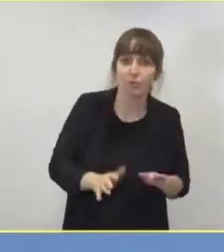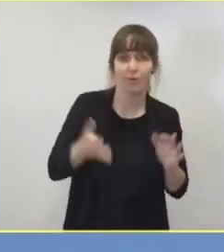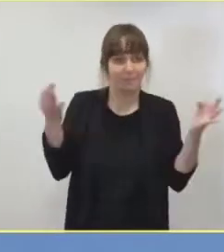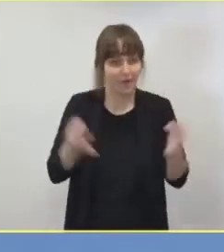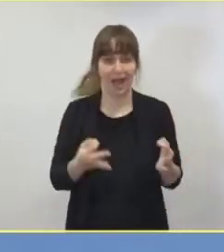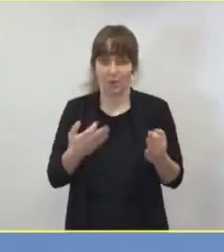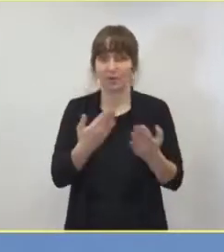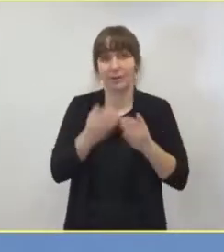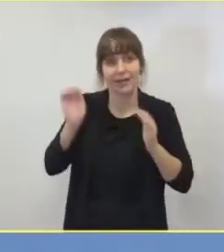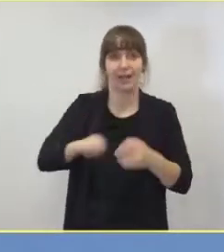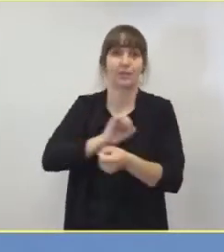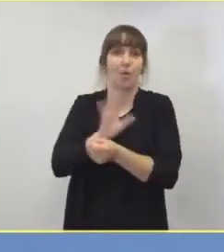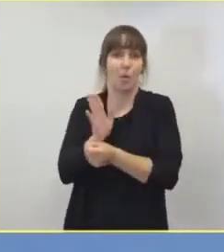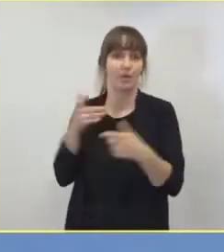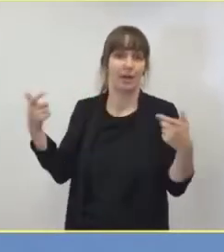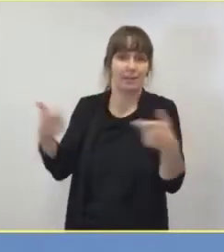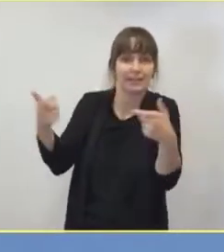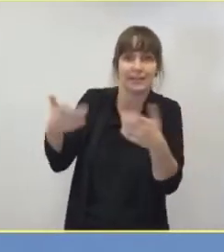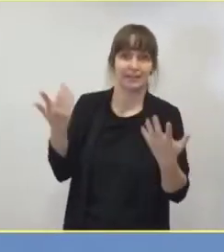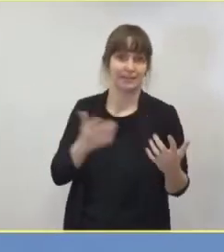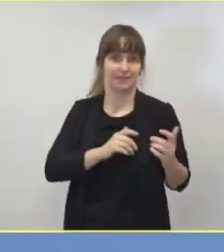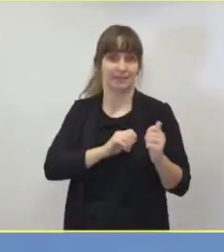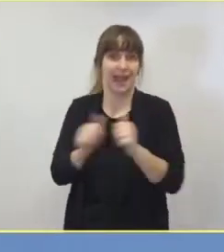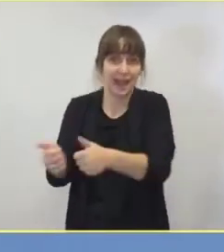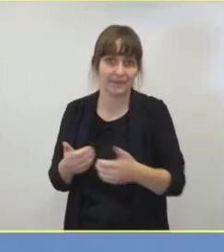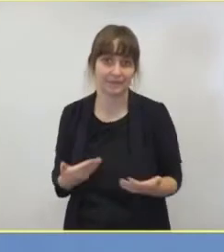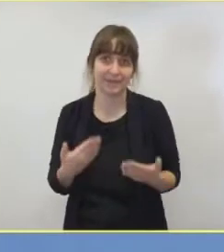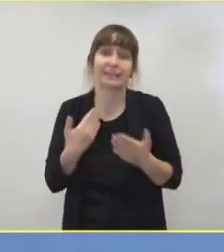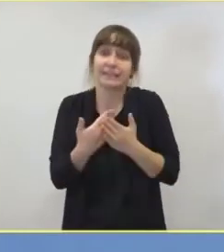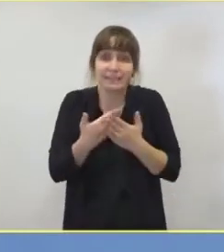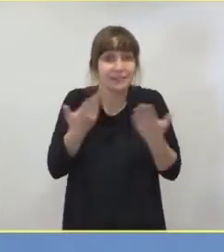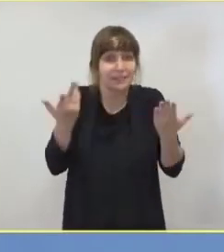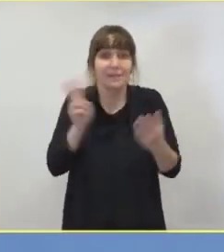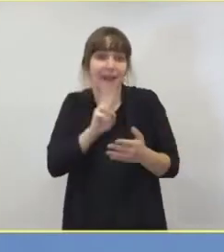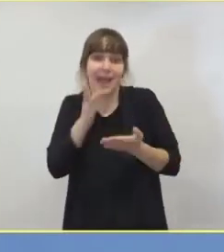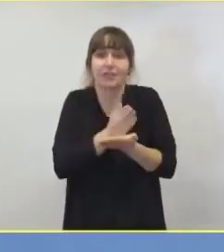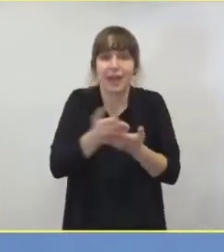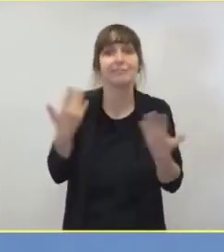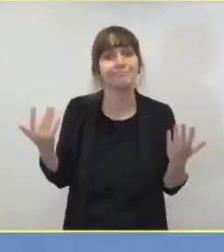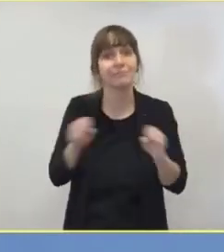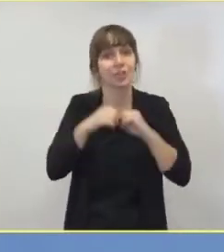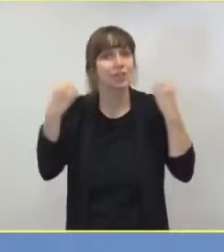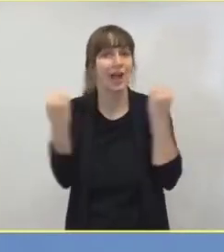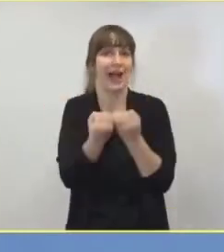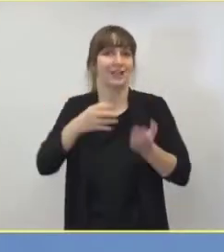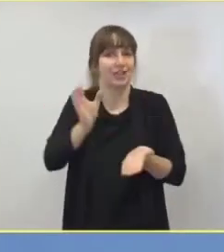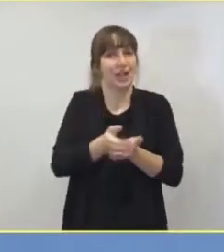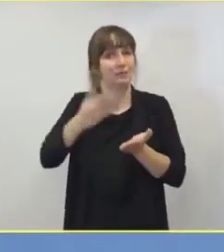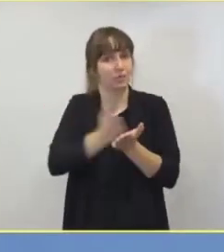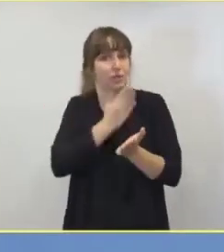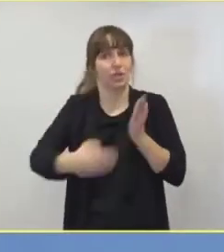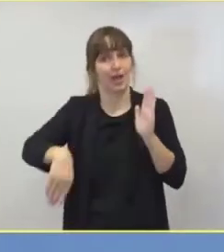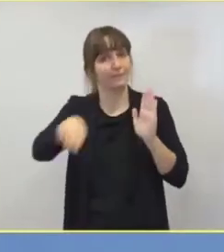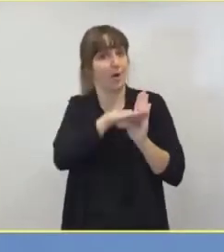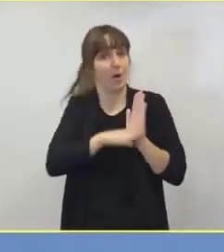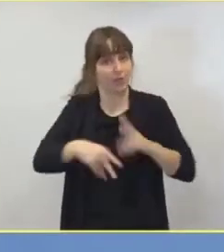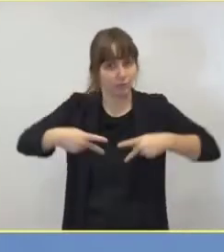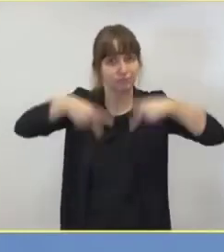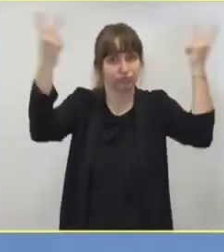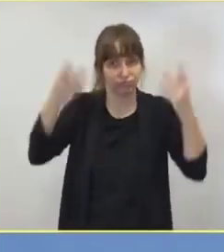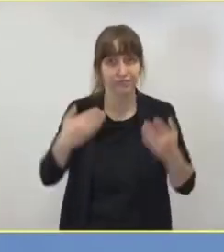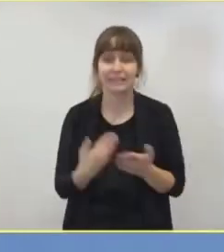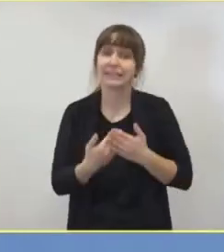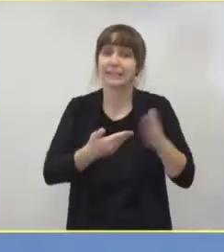zu stellen. Das erfordert eine Verordnung von staatlicher Stelle. Eine finanzielle Kompensation für die Krankenhäuser ist